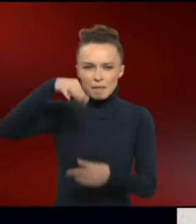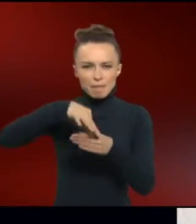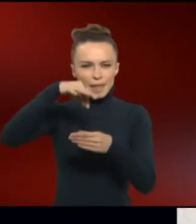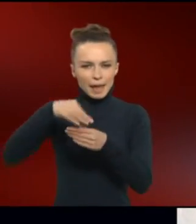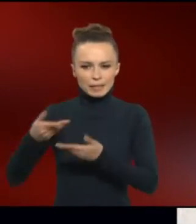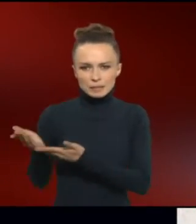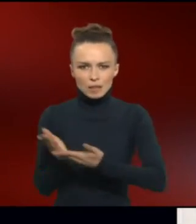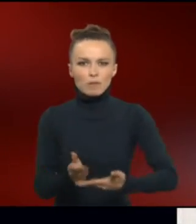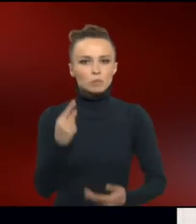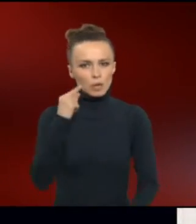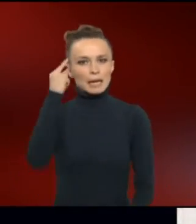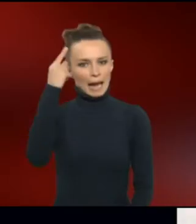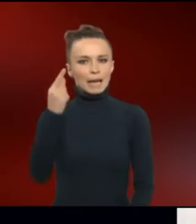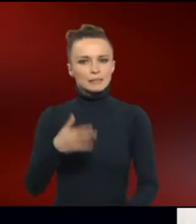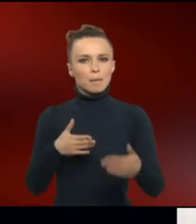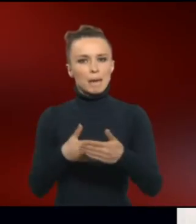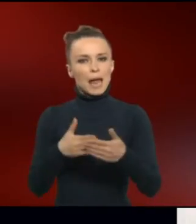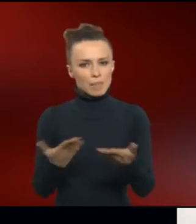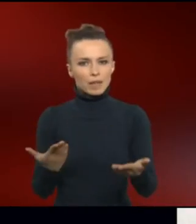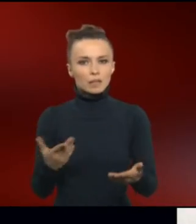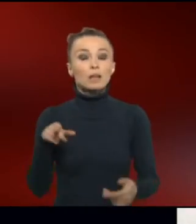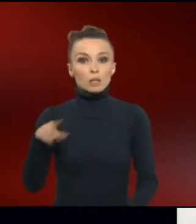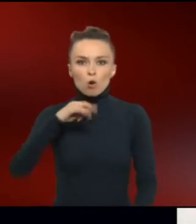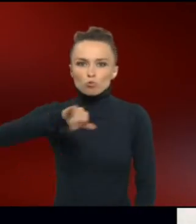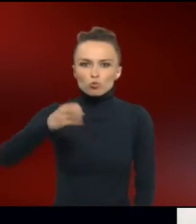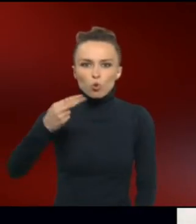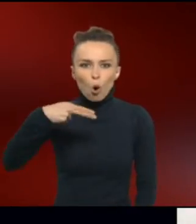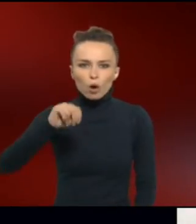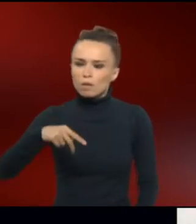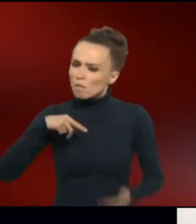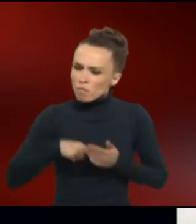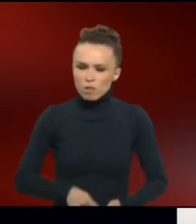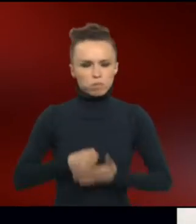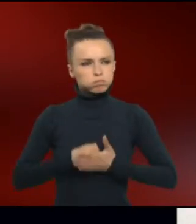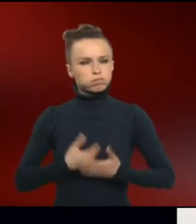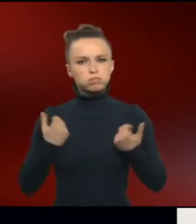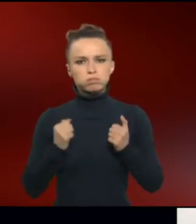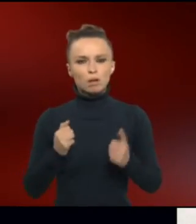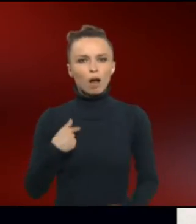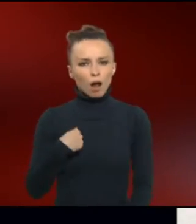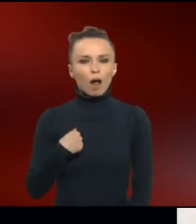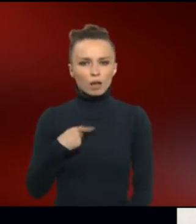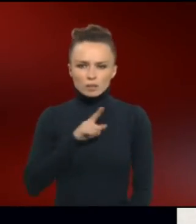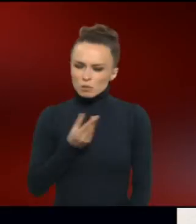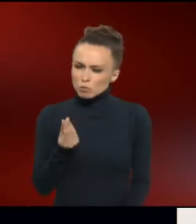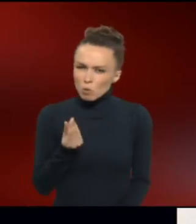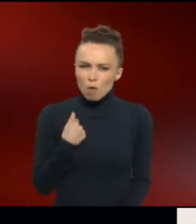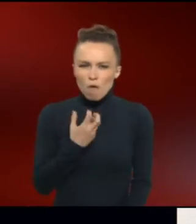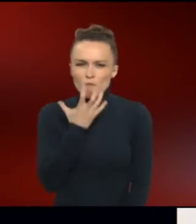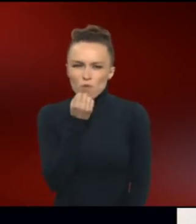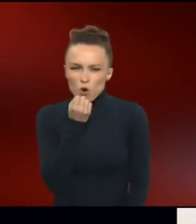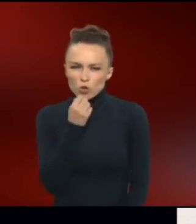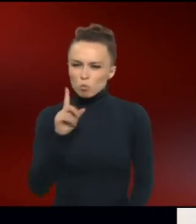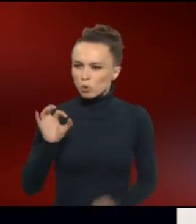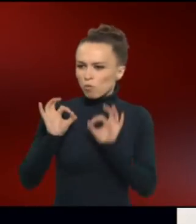behindert. Dieses Erlebnis bewegt John tief. Ich spürte den Wunsch, ich sollte etwas tun für